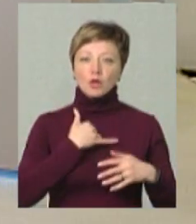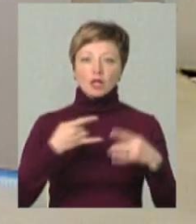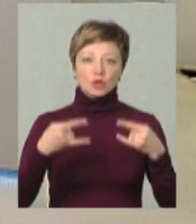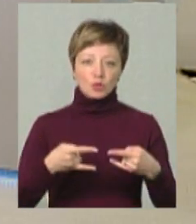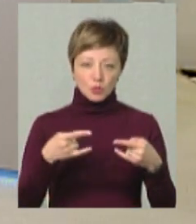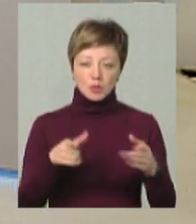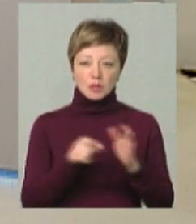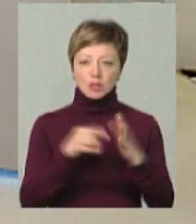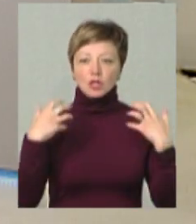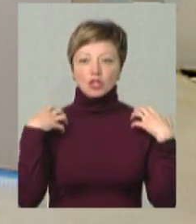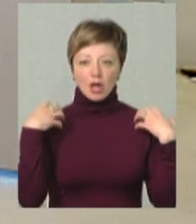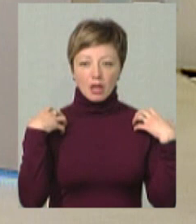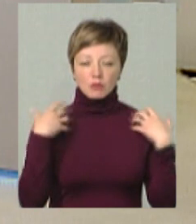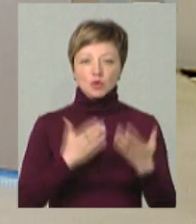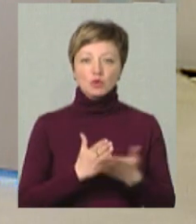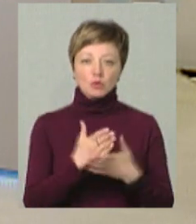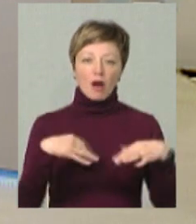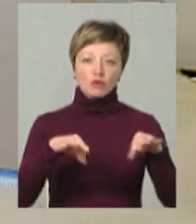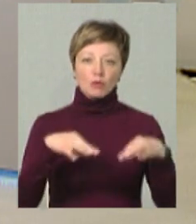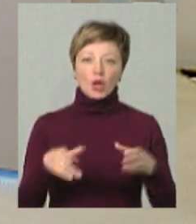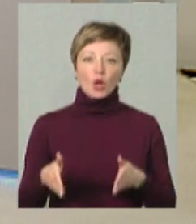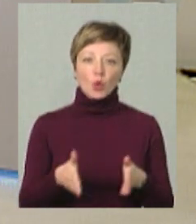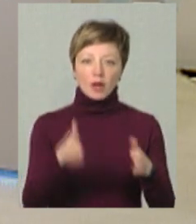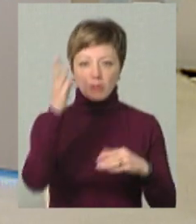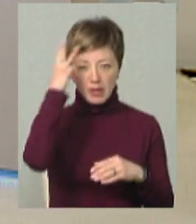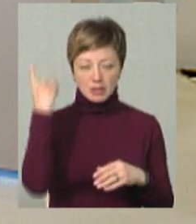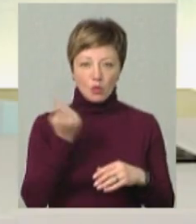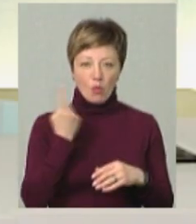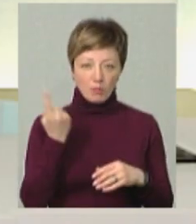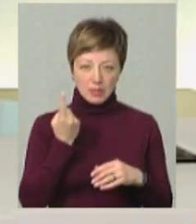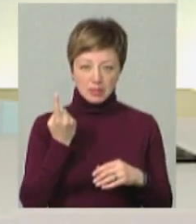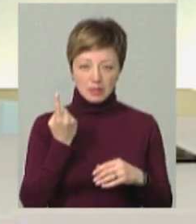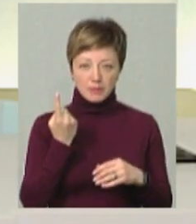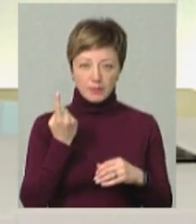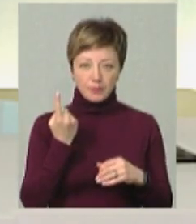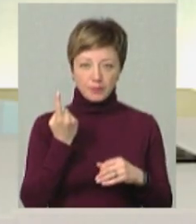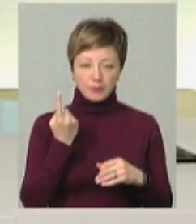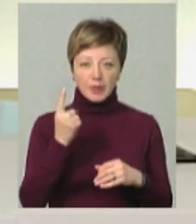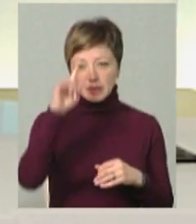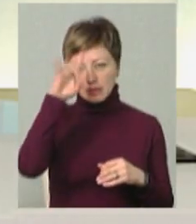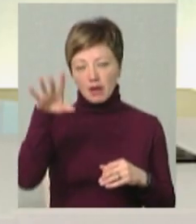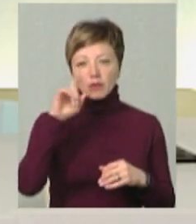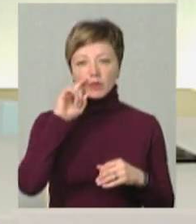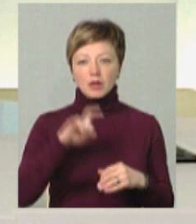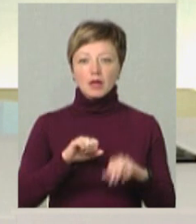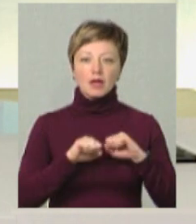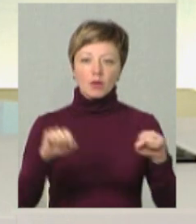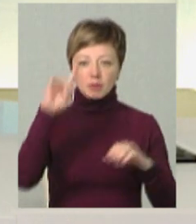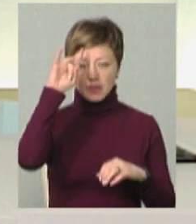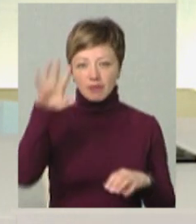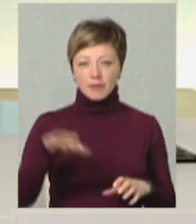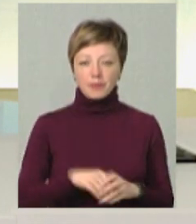студії із начальником Служби автомобільних доріг у Хмельницькій області Валентином Данилюком. Слава Україні! Героям слава!